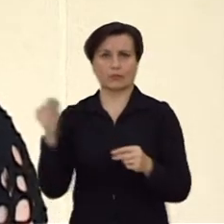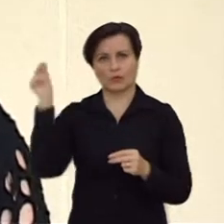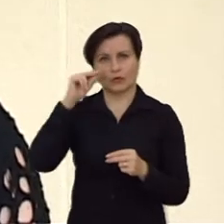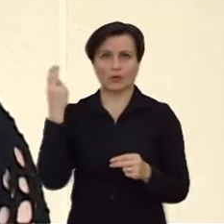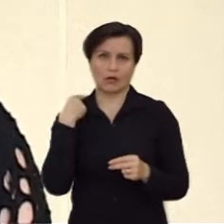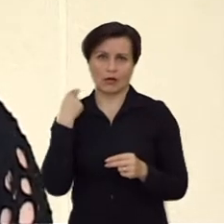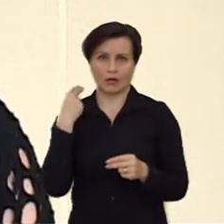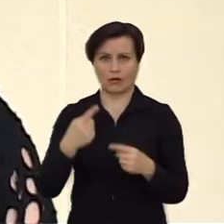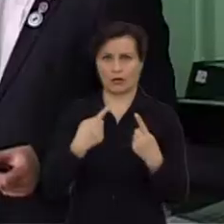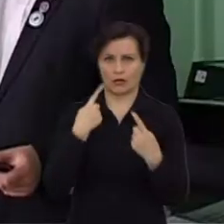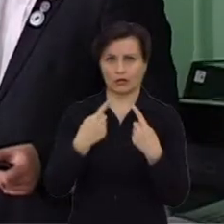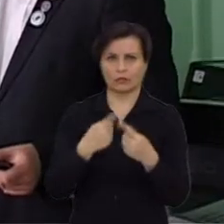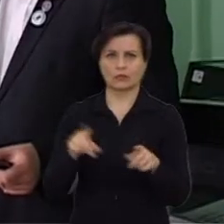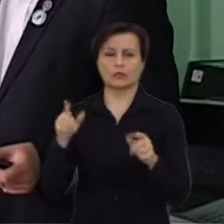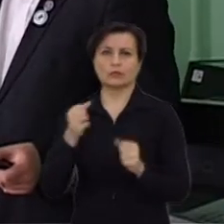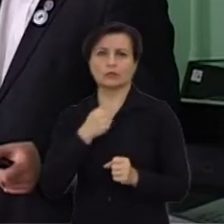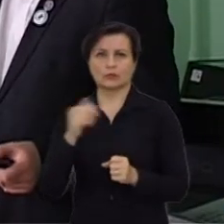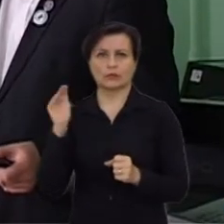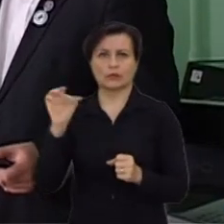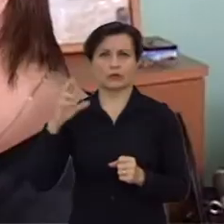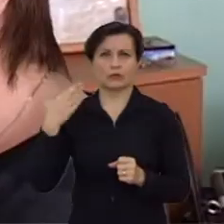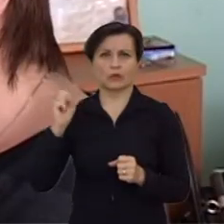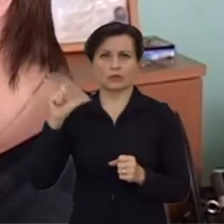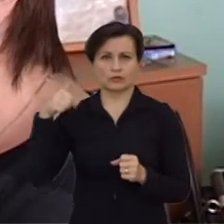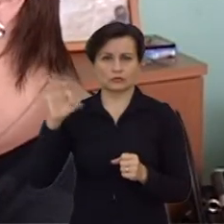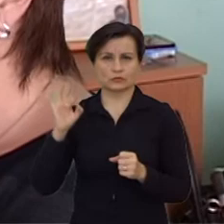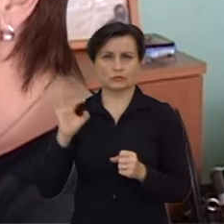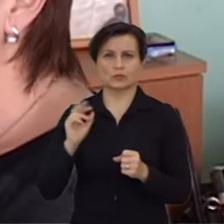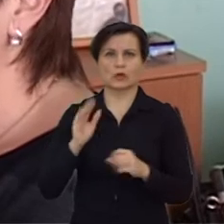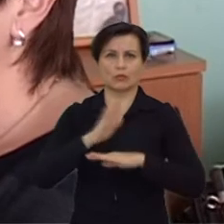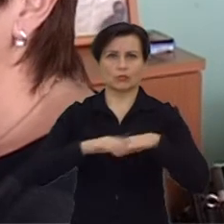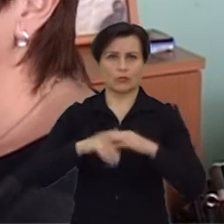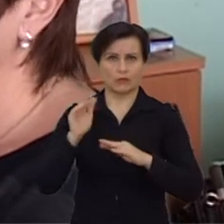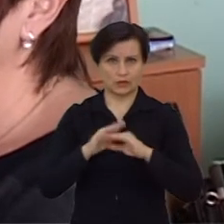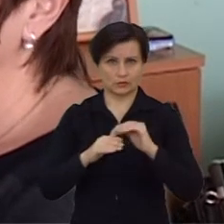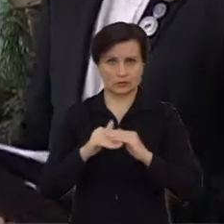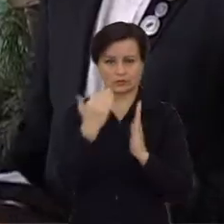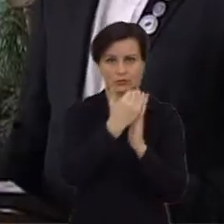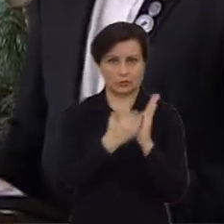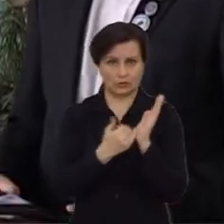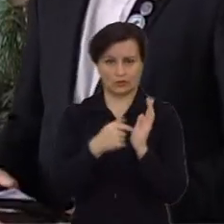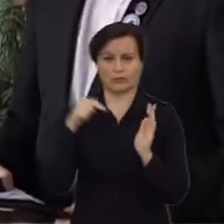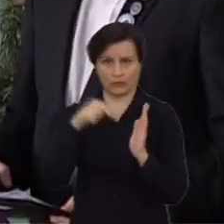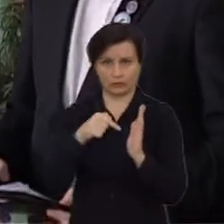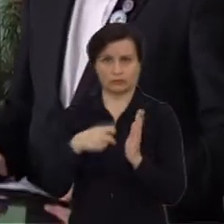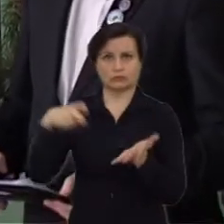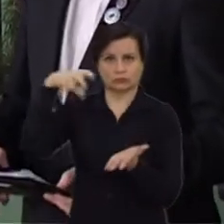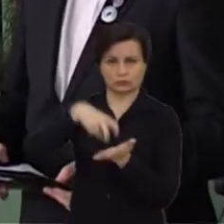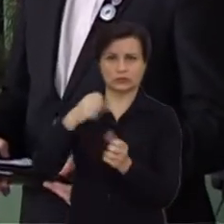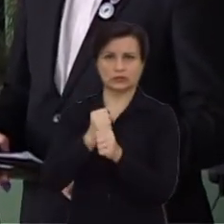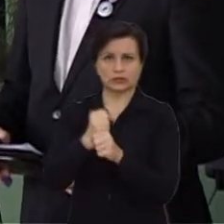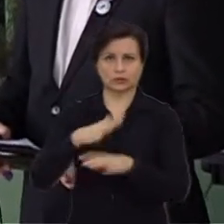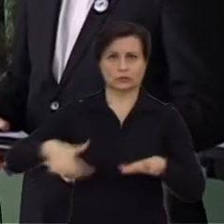mokosi anglų kalbos. Turime formaliojo profesinio mokymo programas, kurios yra išregistruotos darbo rinkoje. Ir